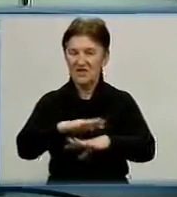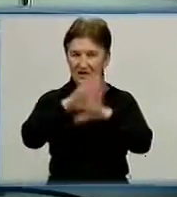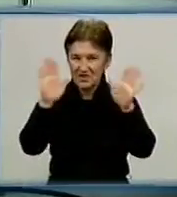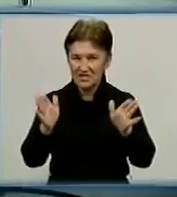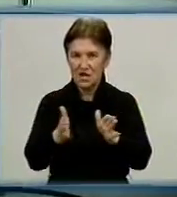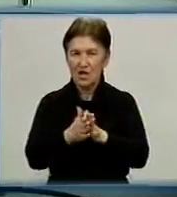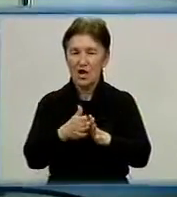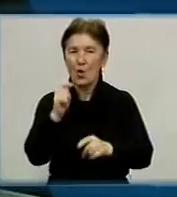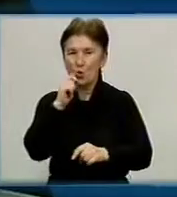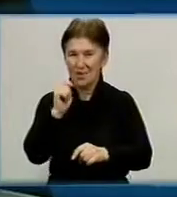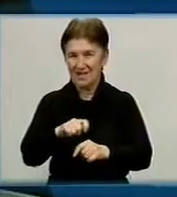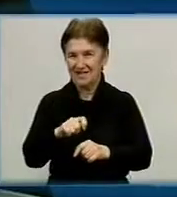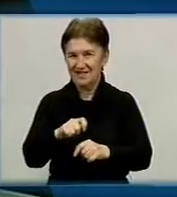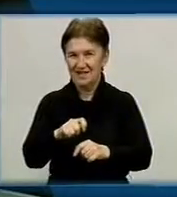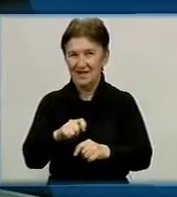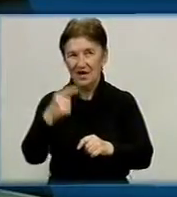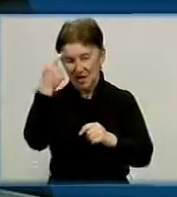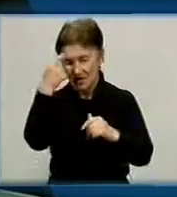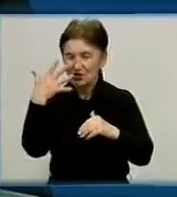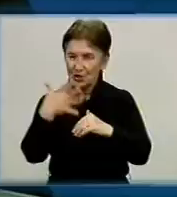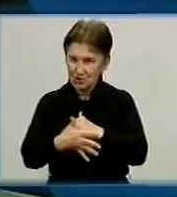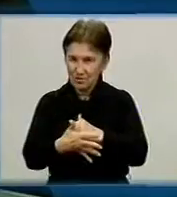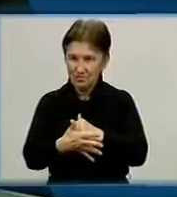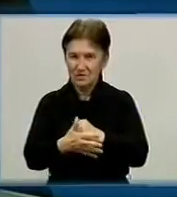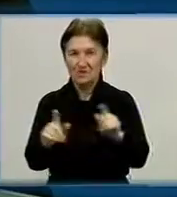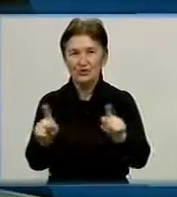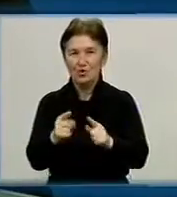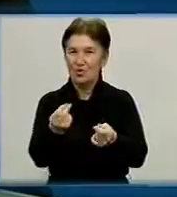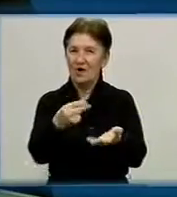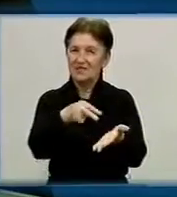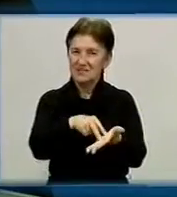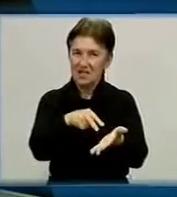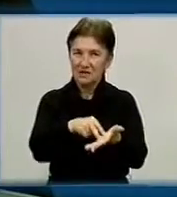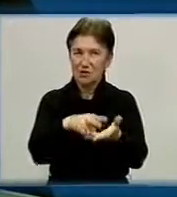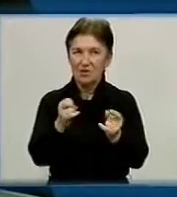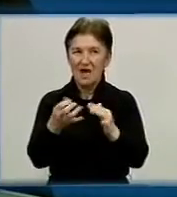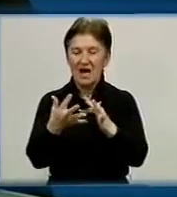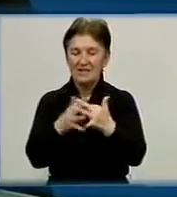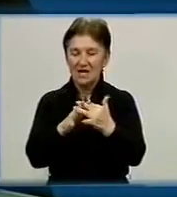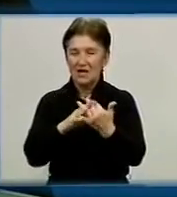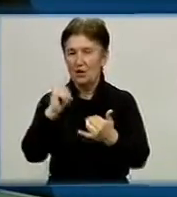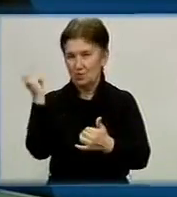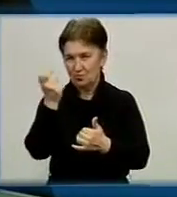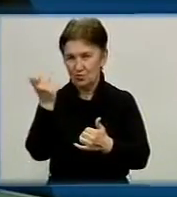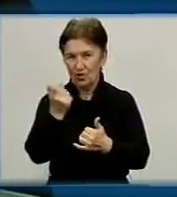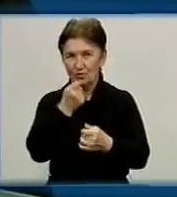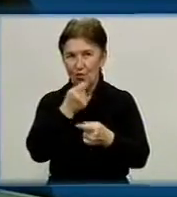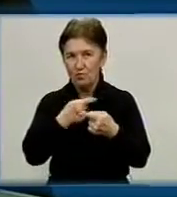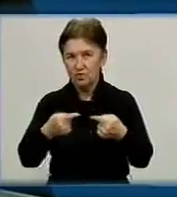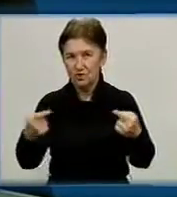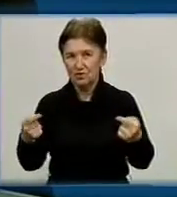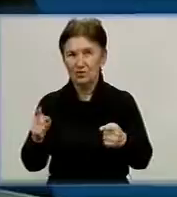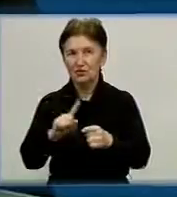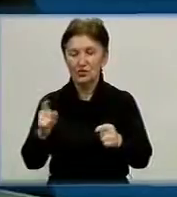України, від цього світу. Зрозуміло, що ціну на сільськогосподарську продукцію, як ту, що